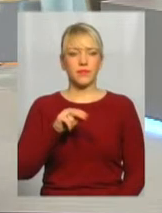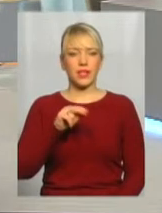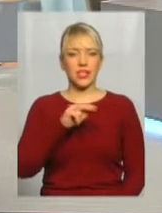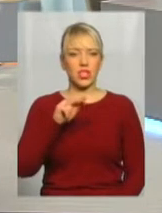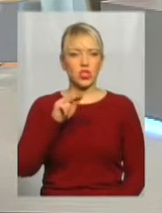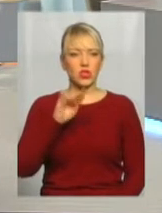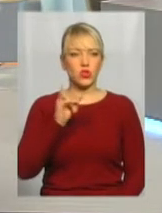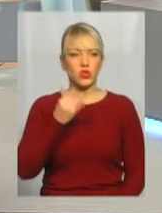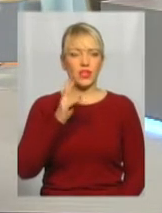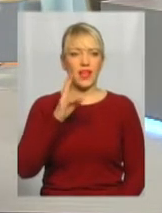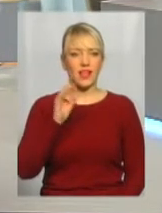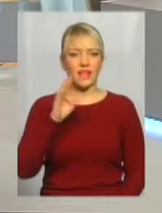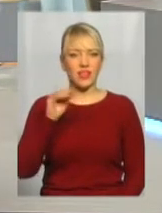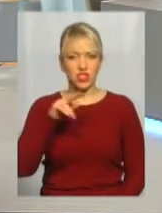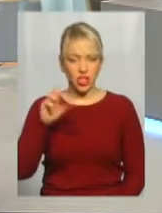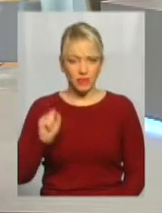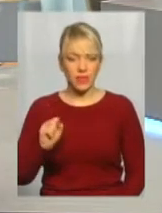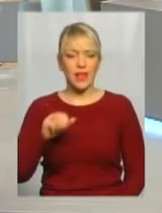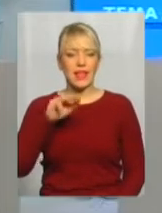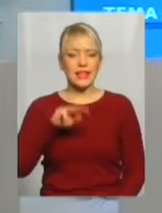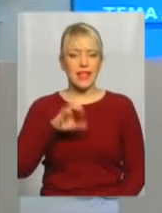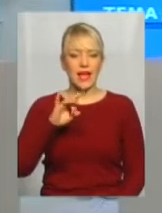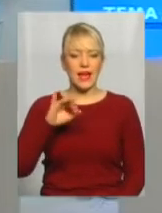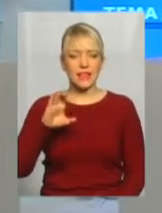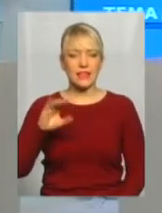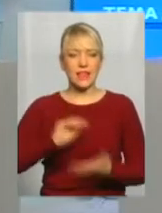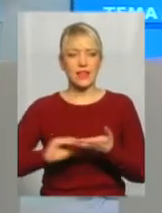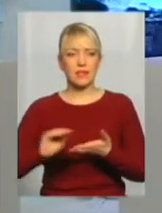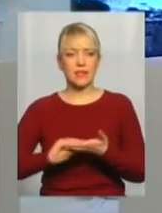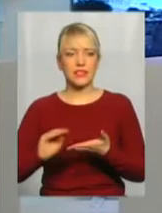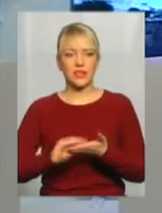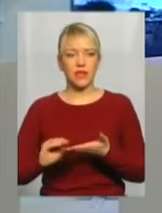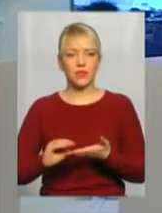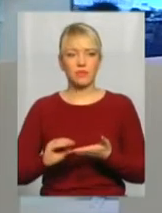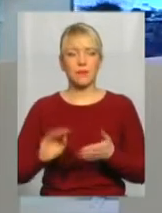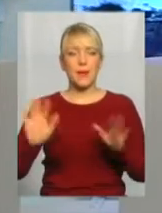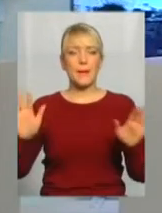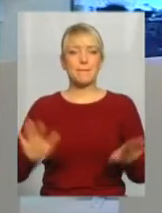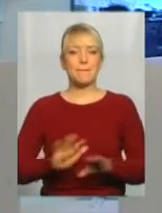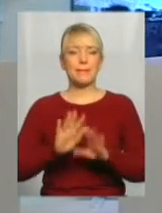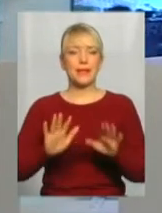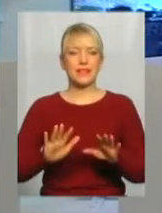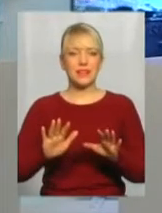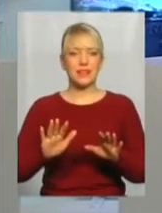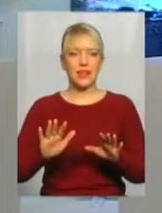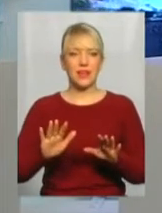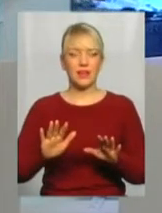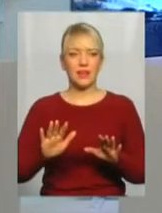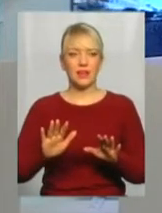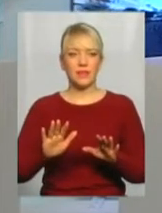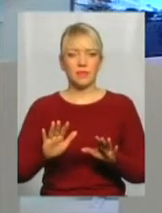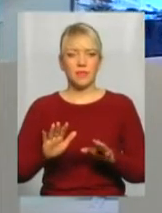Чуйкевича Тарас написав, що ось пісня «Пливе щука з